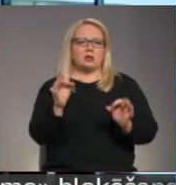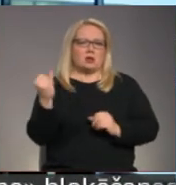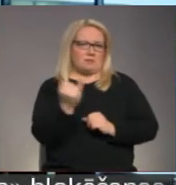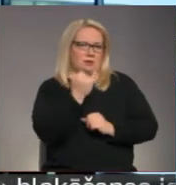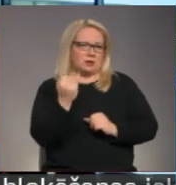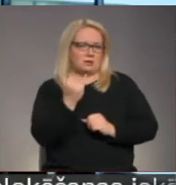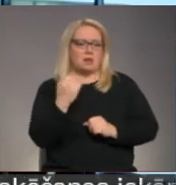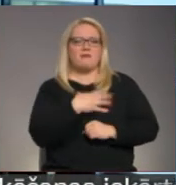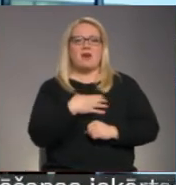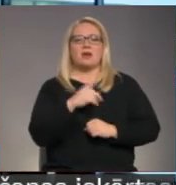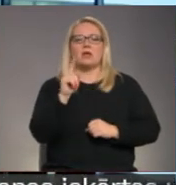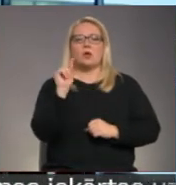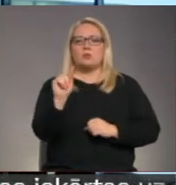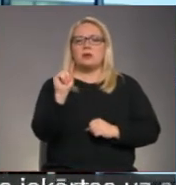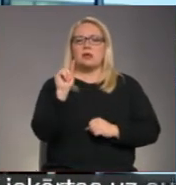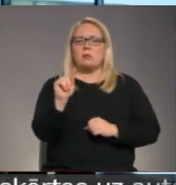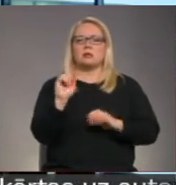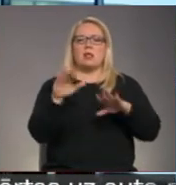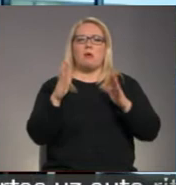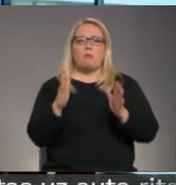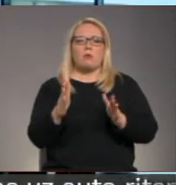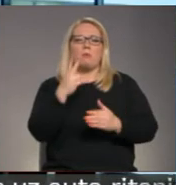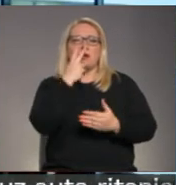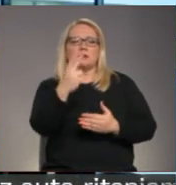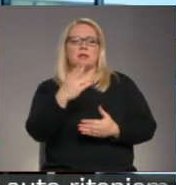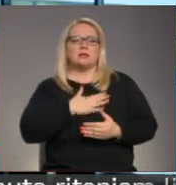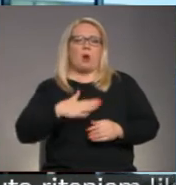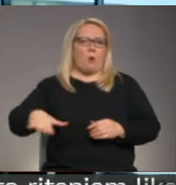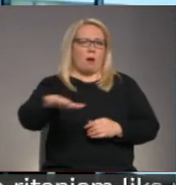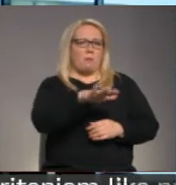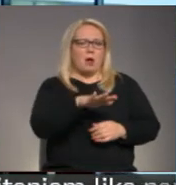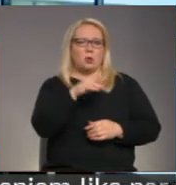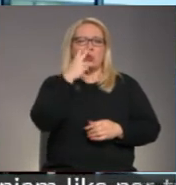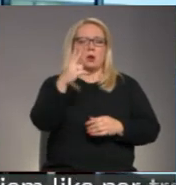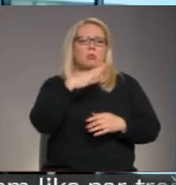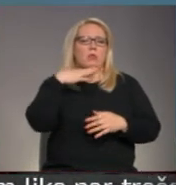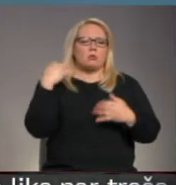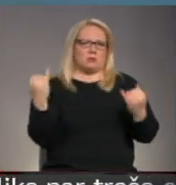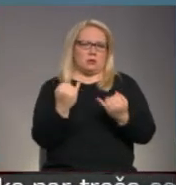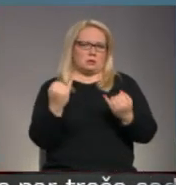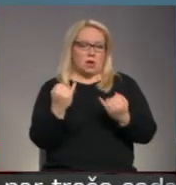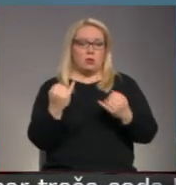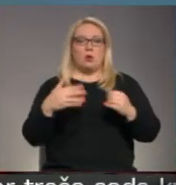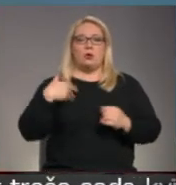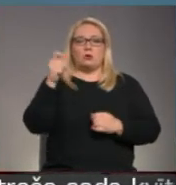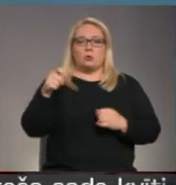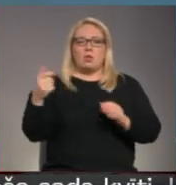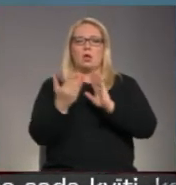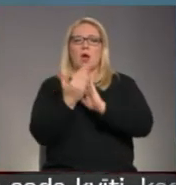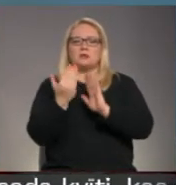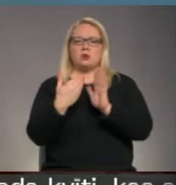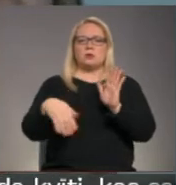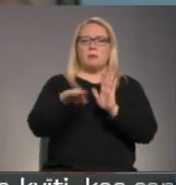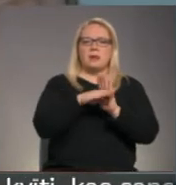Vajag tikai mazliet, mazliet varbūt paskatīties sev apkārt un ieraudzīs ļoti daudz, ko interesanta. Skolēna atsaucība